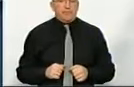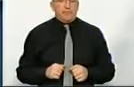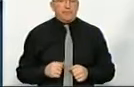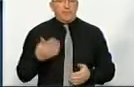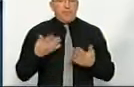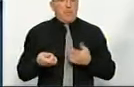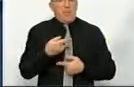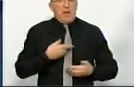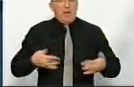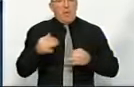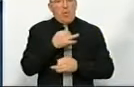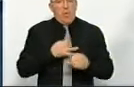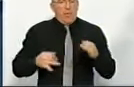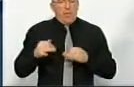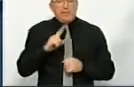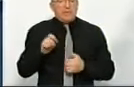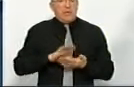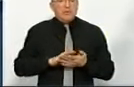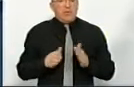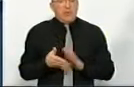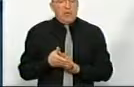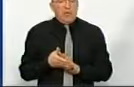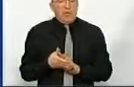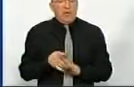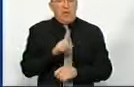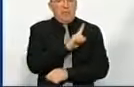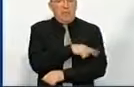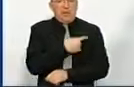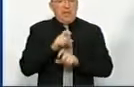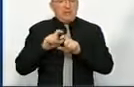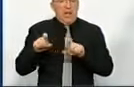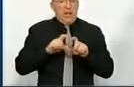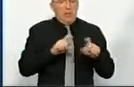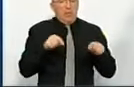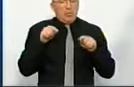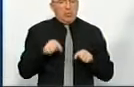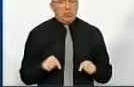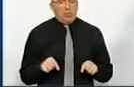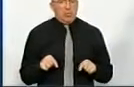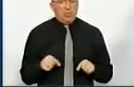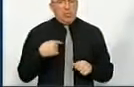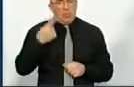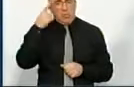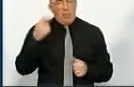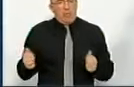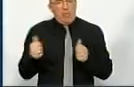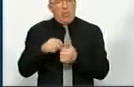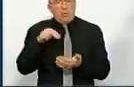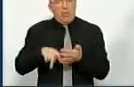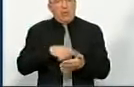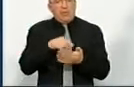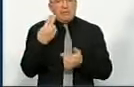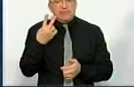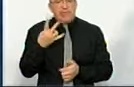Якщо ми говоримо за ситуацією з медичними закладами, тут, я думаю, що поруч стоять і питання